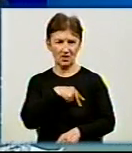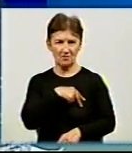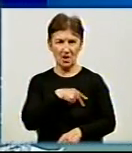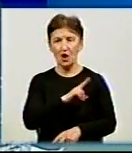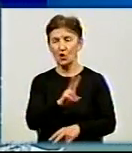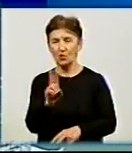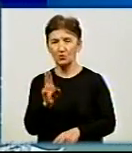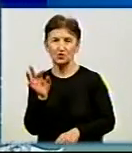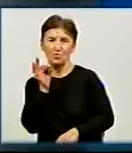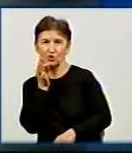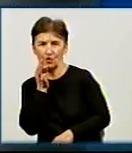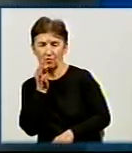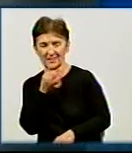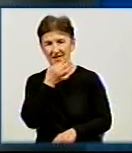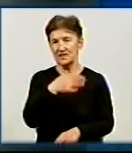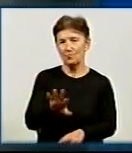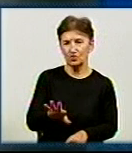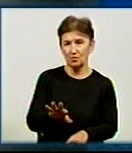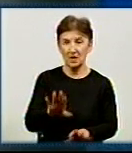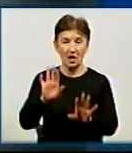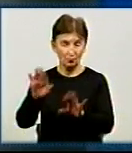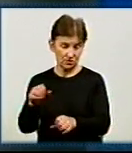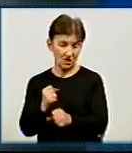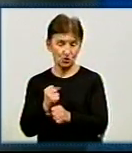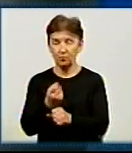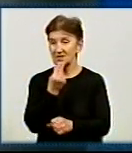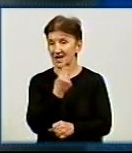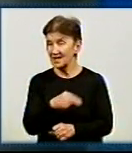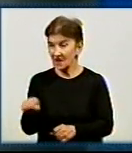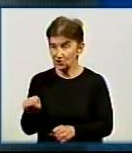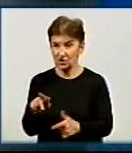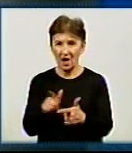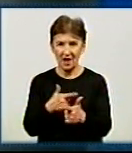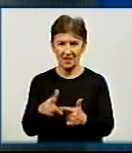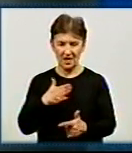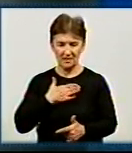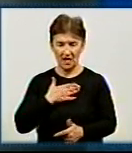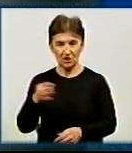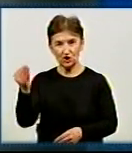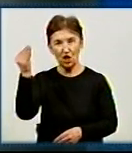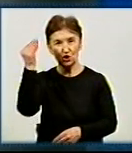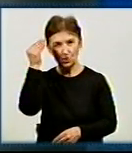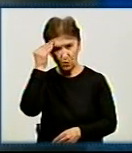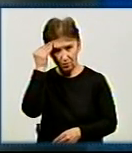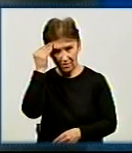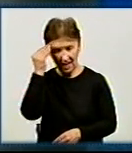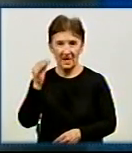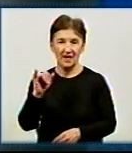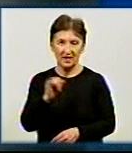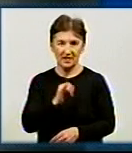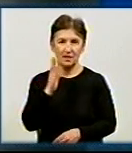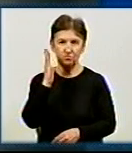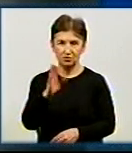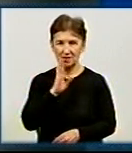подобається, комусь не подобається, кому не подобається, хай зроби краще. Але це наша думка, це наше визнання, і це